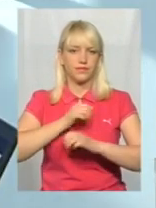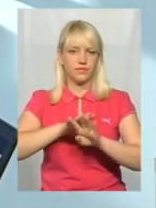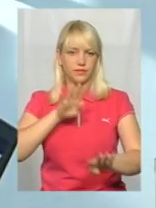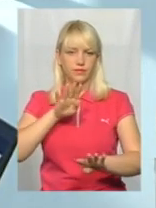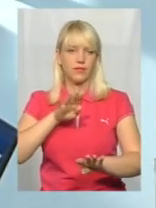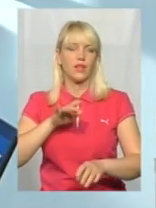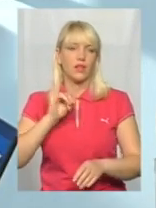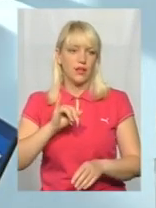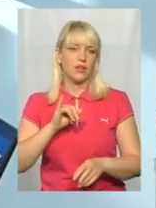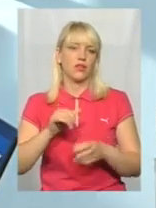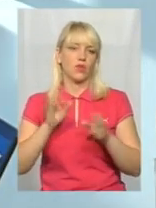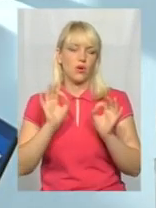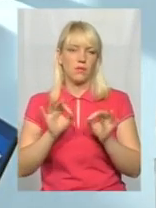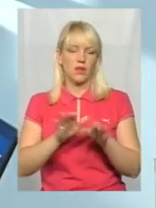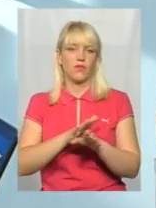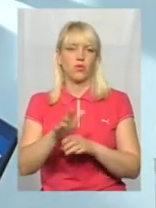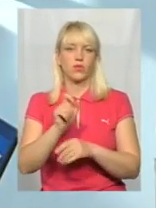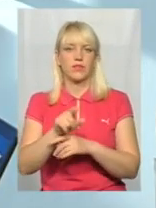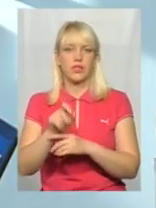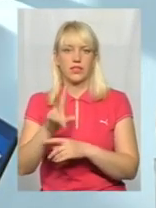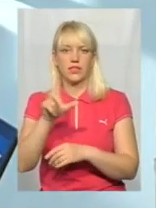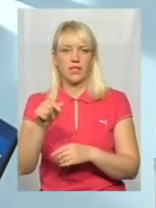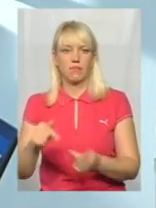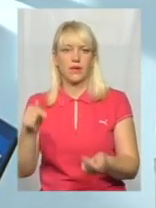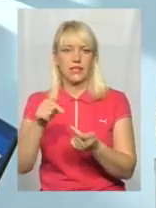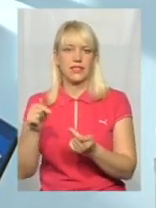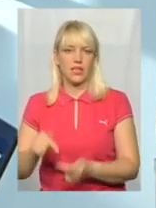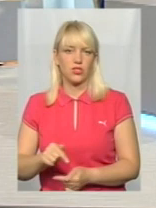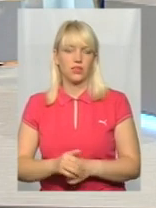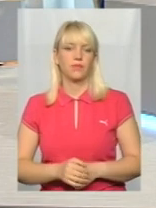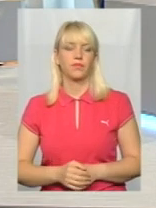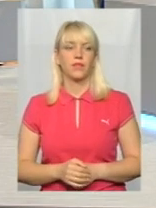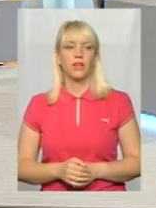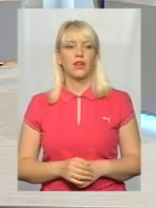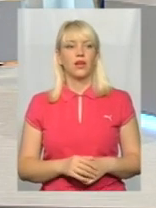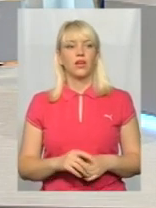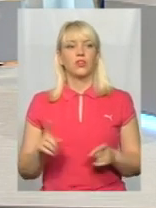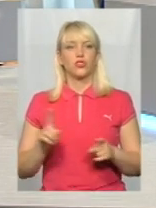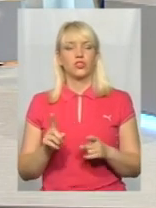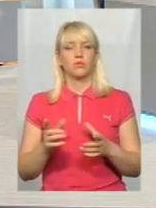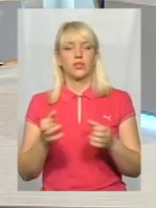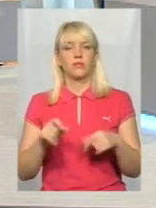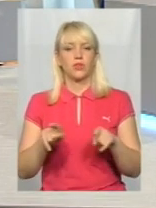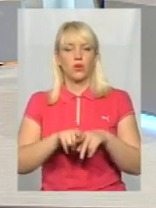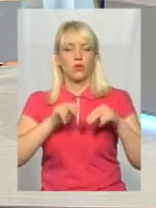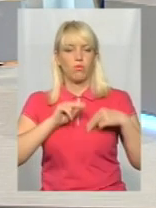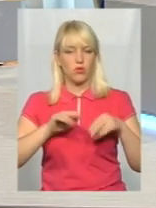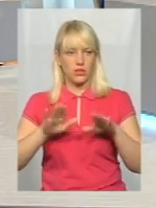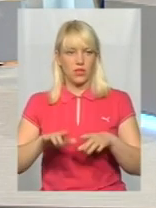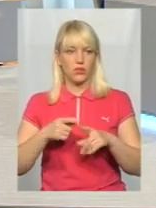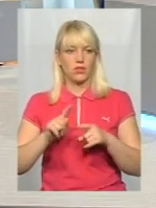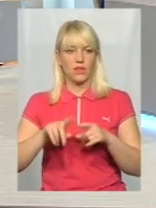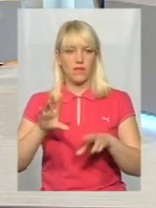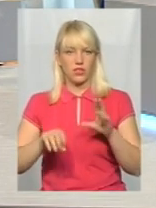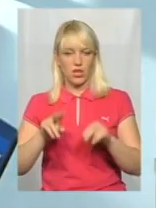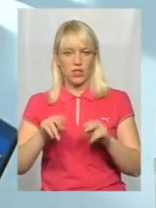нормально виконувати завдання за призначенням. От, саме аби отримати таку посаду, це теж вважається